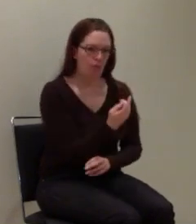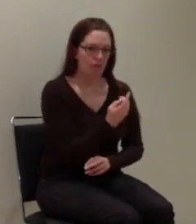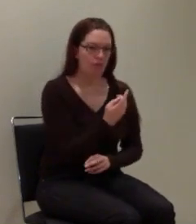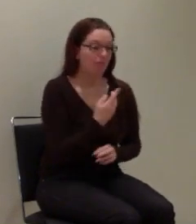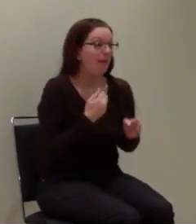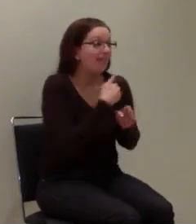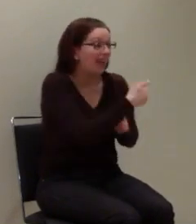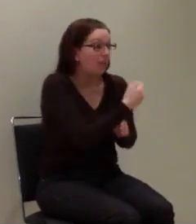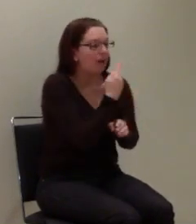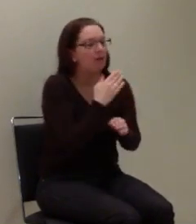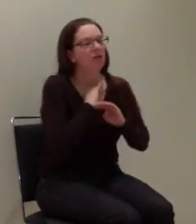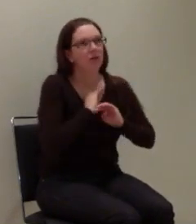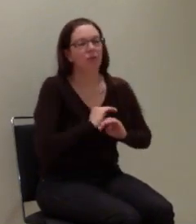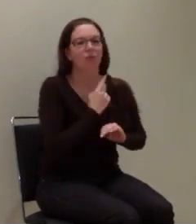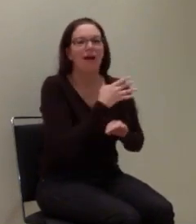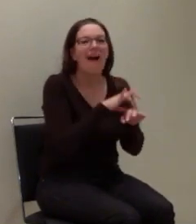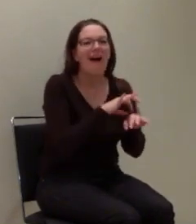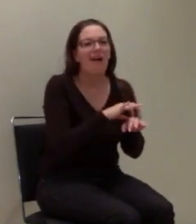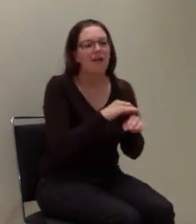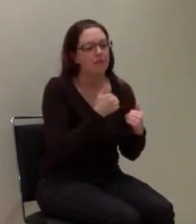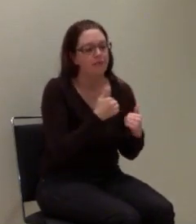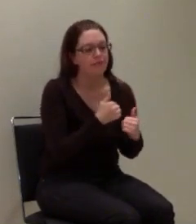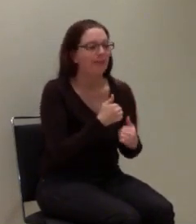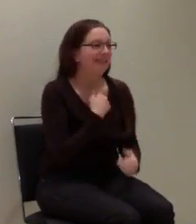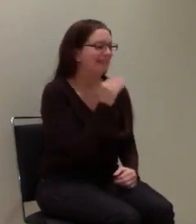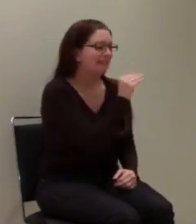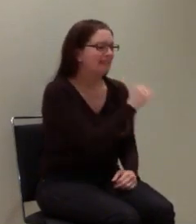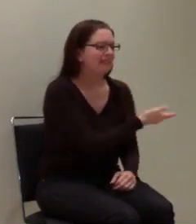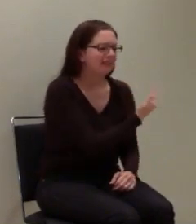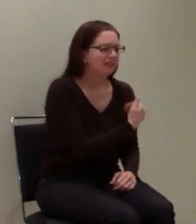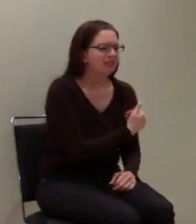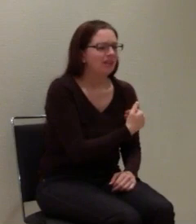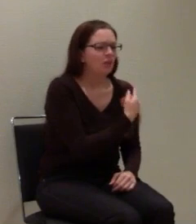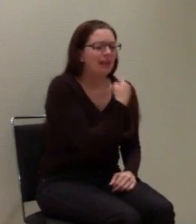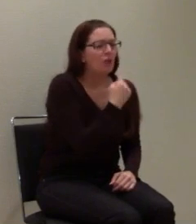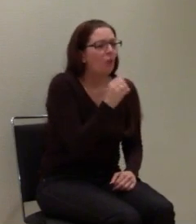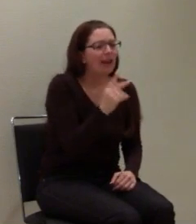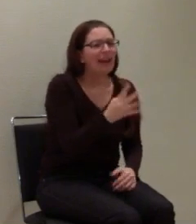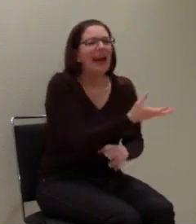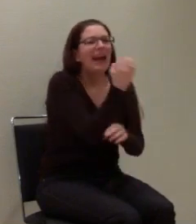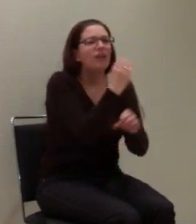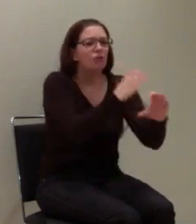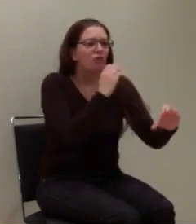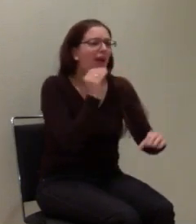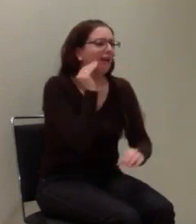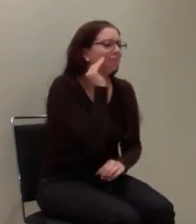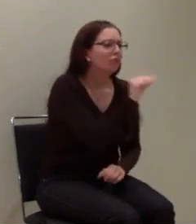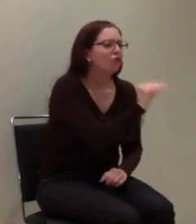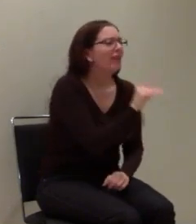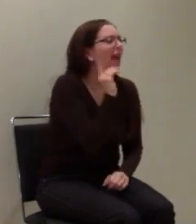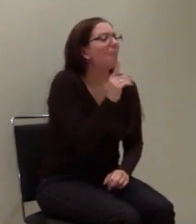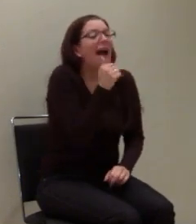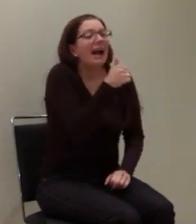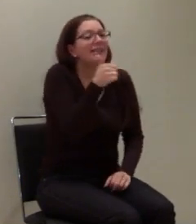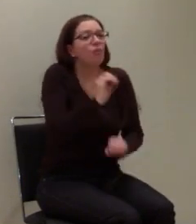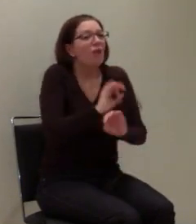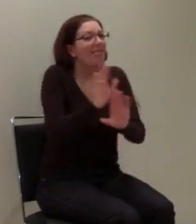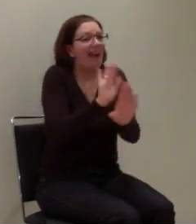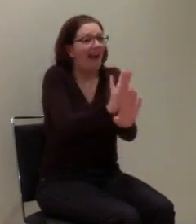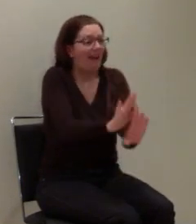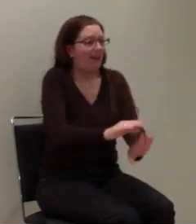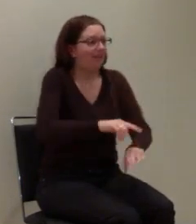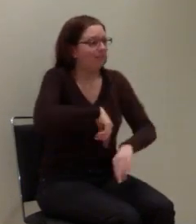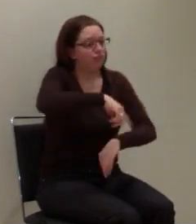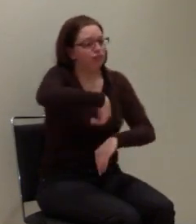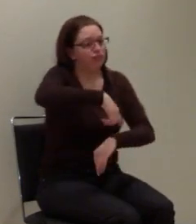Arzt. Den haben wir dann geholt. Meinen da, okay Petra, wir holen den Rettungswagen, aber rufen nicht die 110 an, das dauert ewig. Hier ist die Nummer von